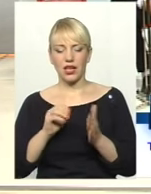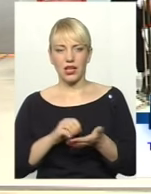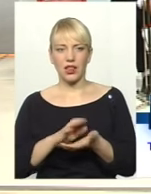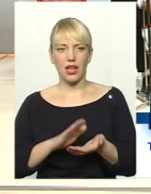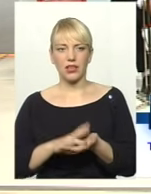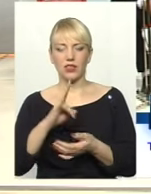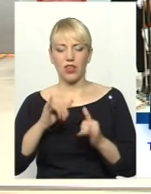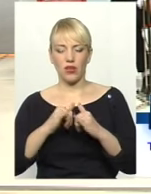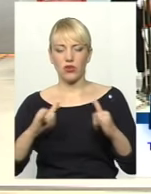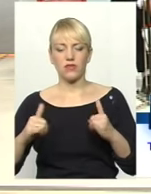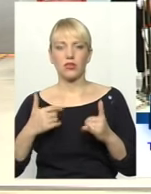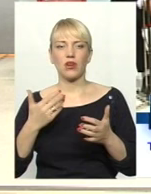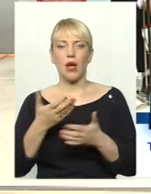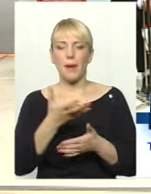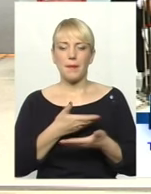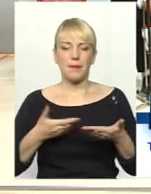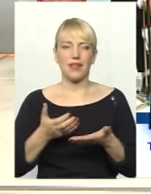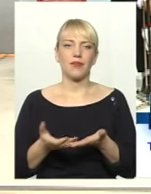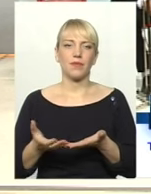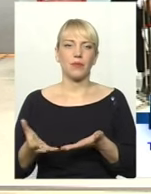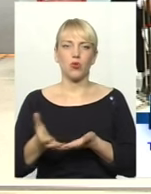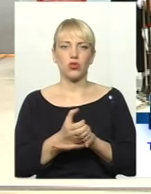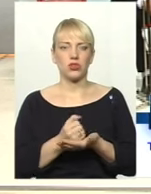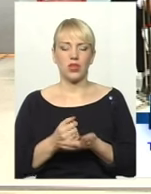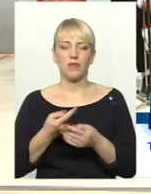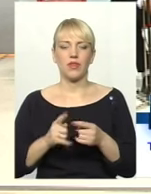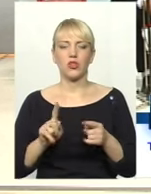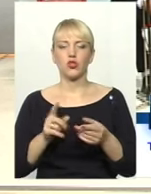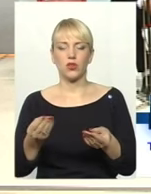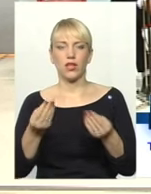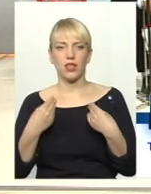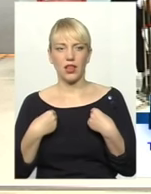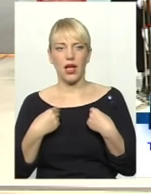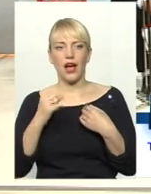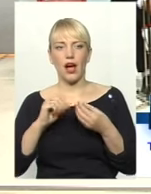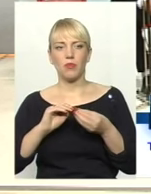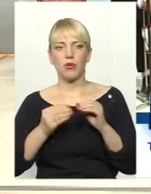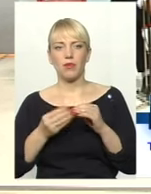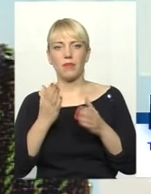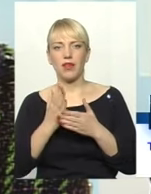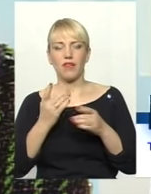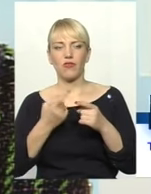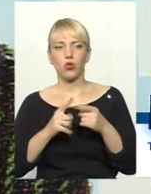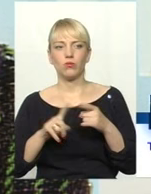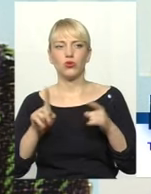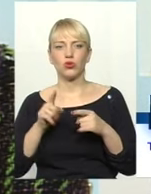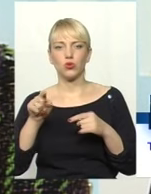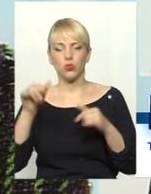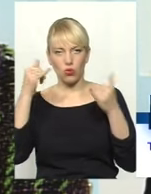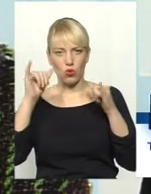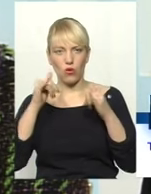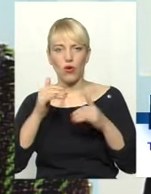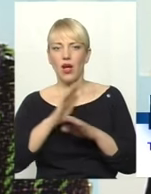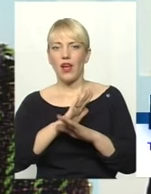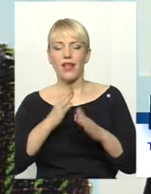розвиток. Ми пожинаємо тільки то, що, скажімо так, нам надали. Але проблема є в тому, що ту корову, яку не